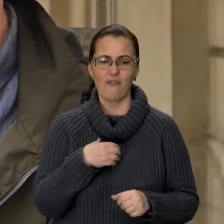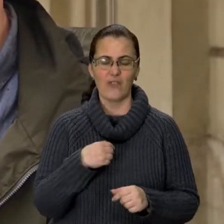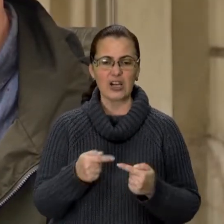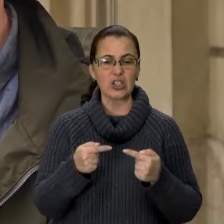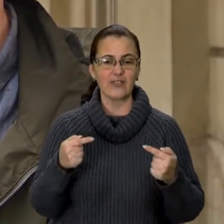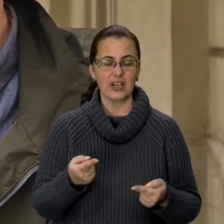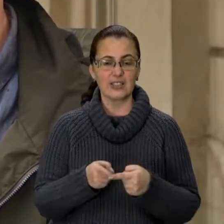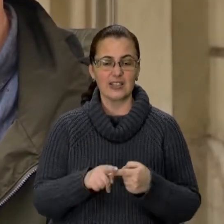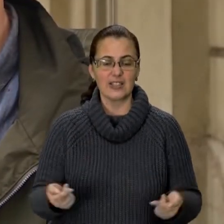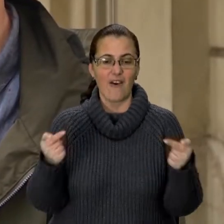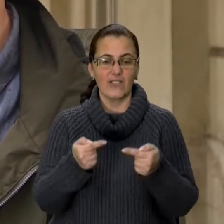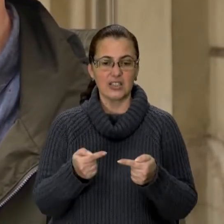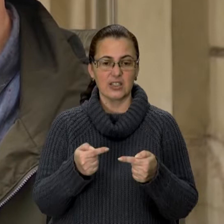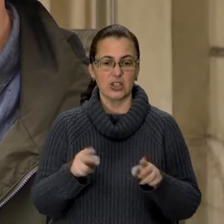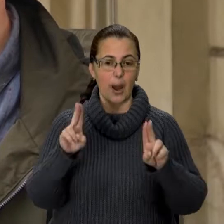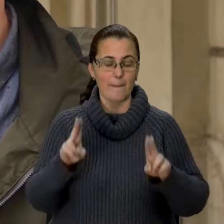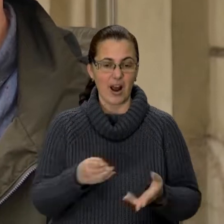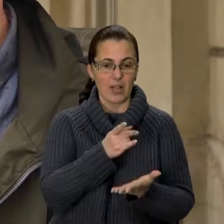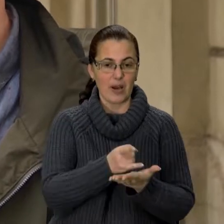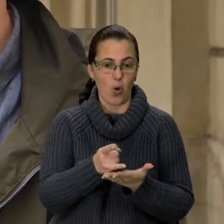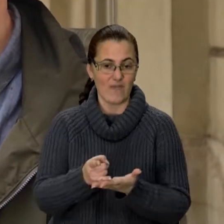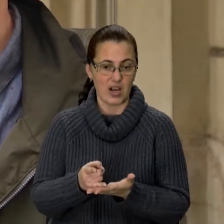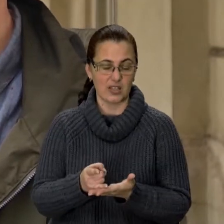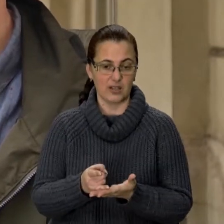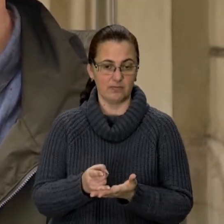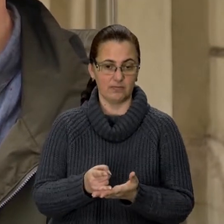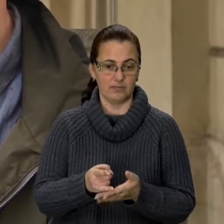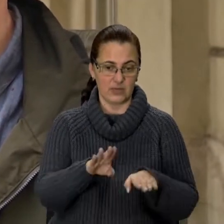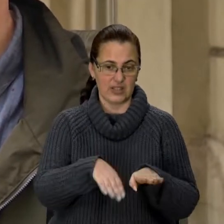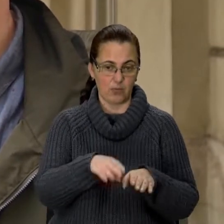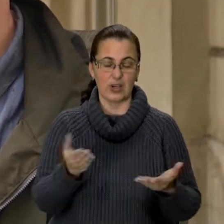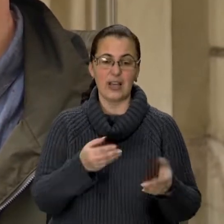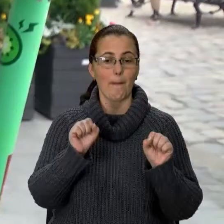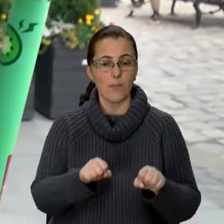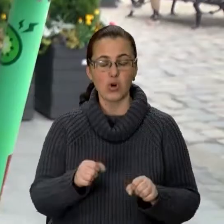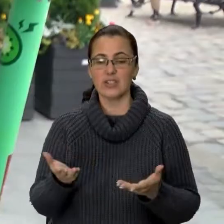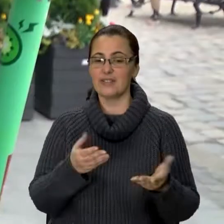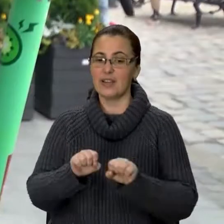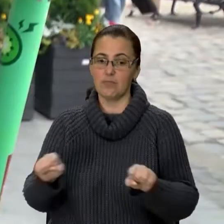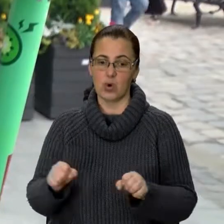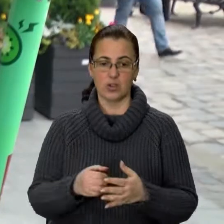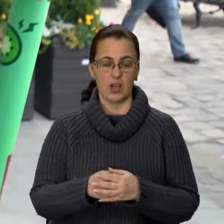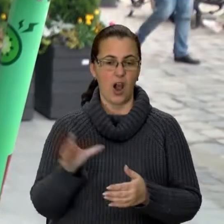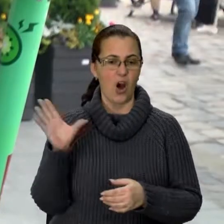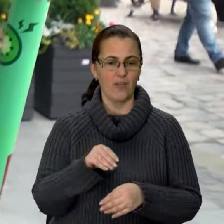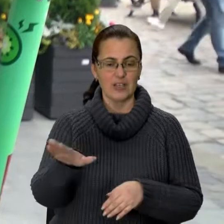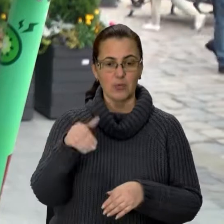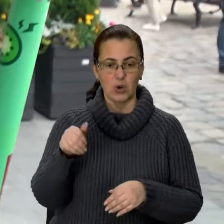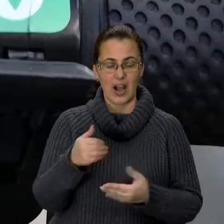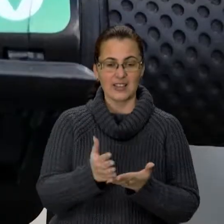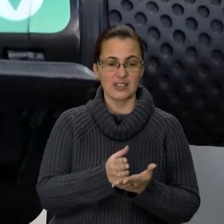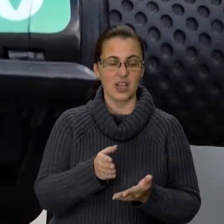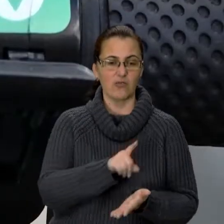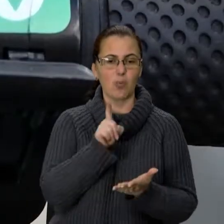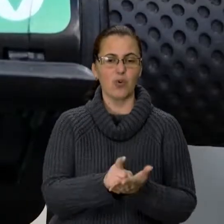визначення правил паркування, де можна паркуватись, де не можна. Відтак усі прокатні сервіси повинні